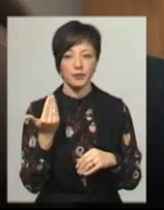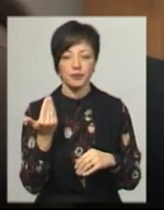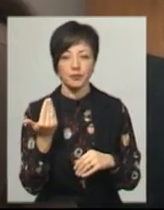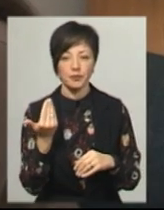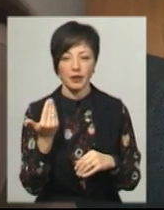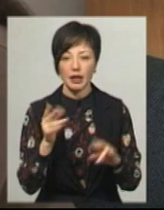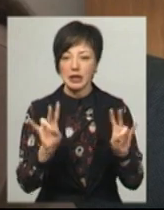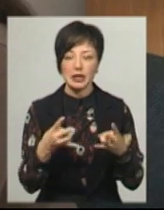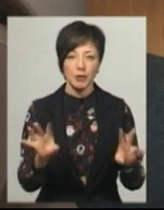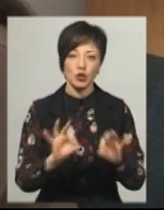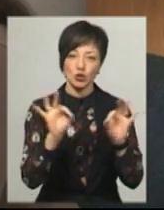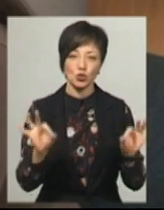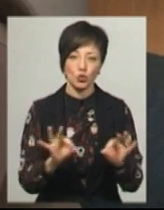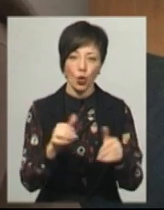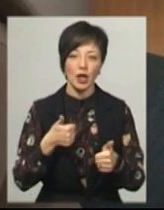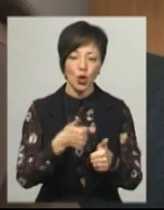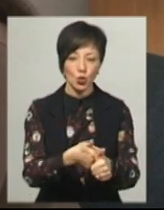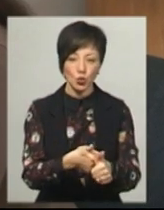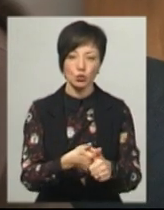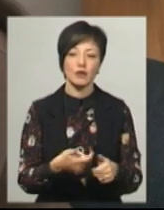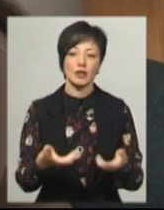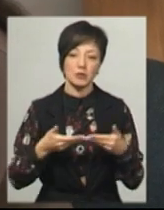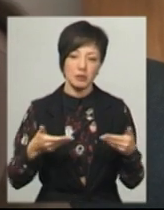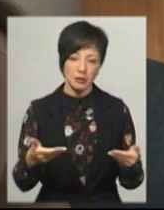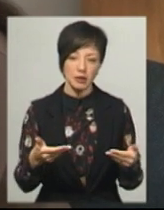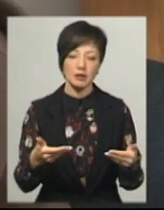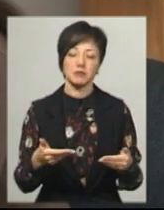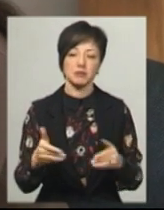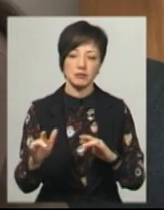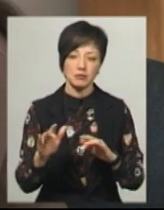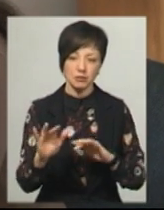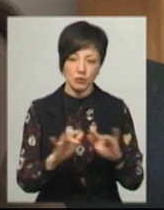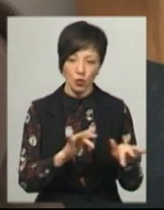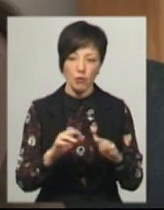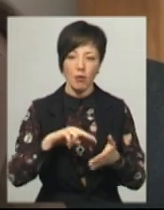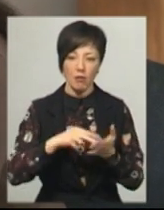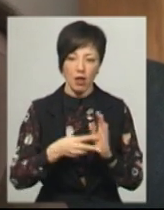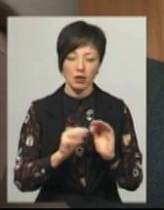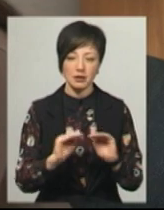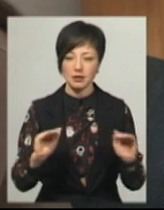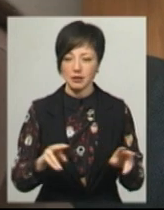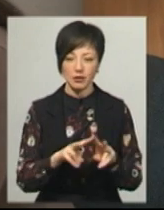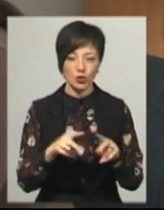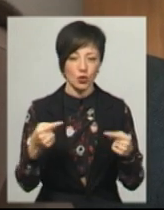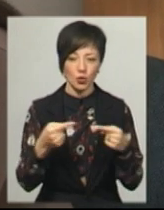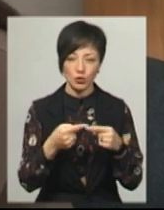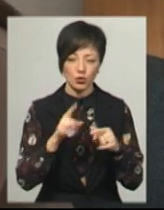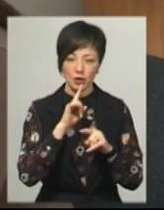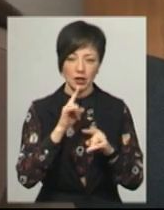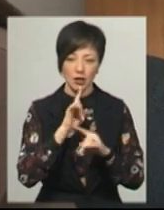не треба нічого надолужувати. Ми йдемо по плану і учні в мене точно не